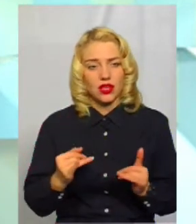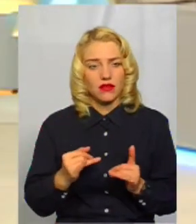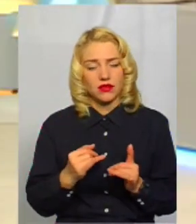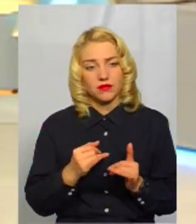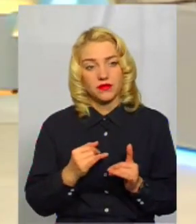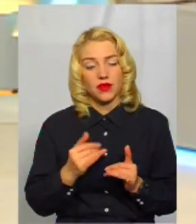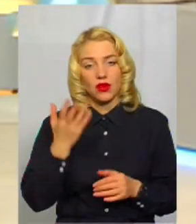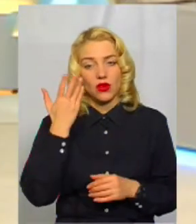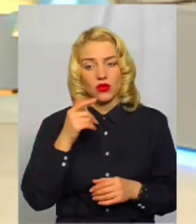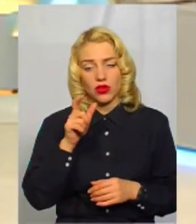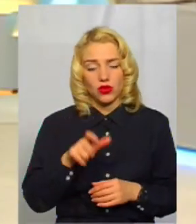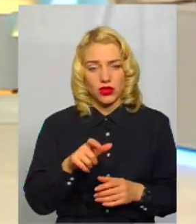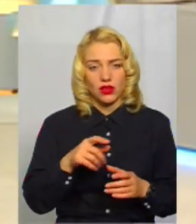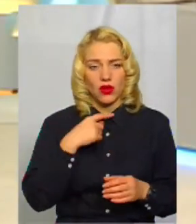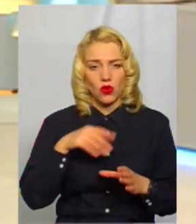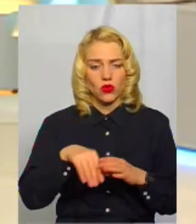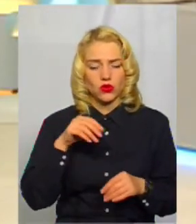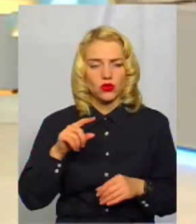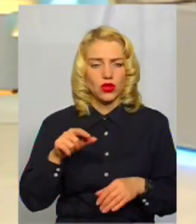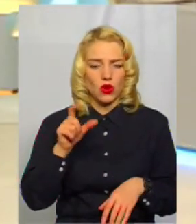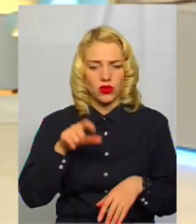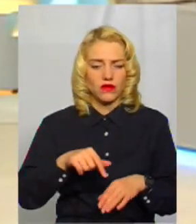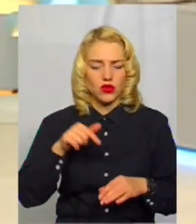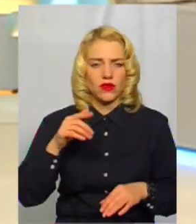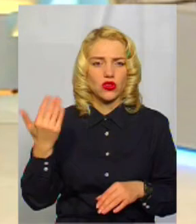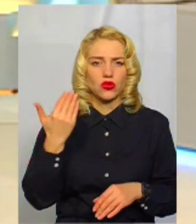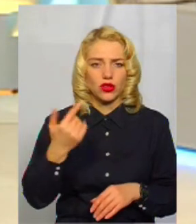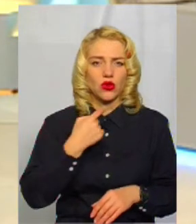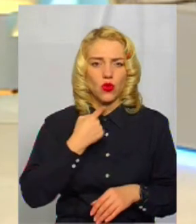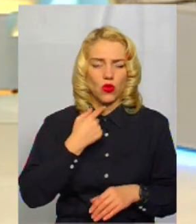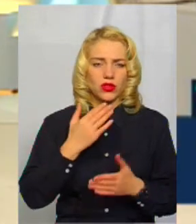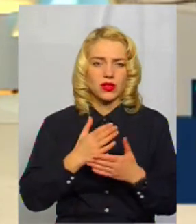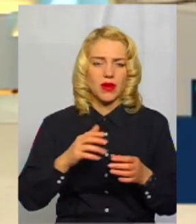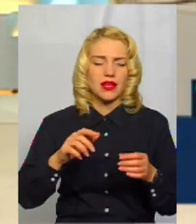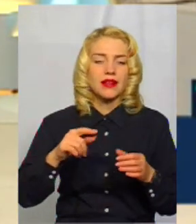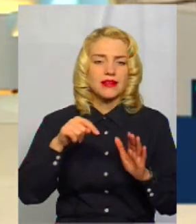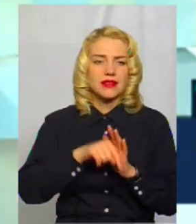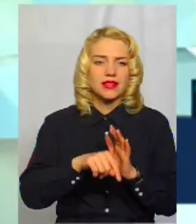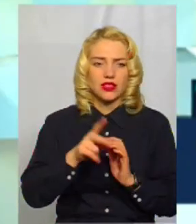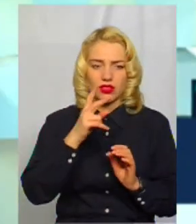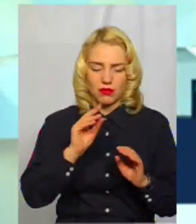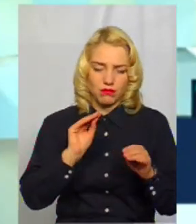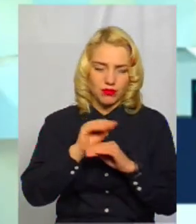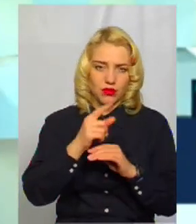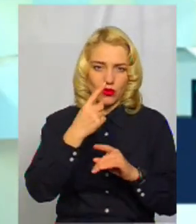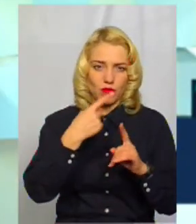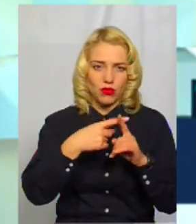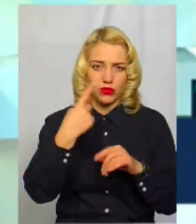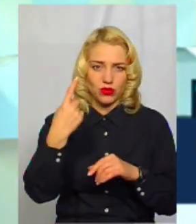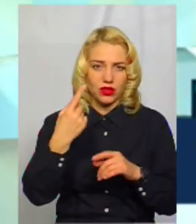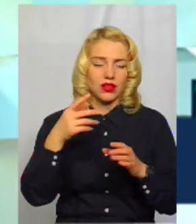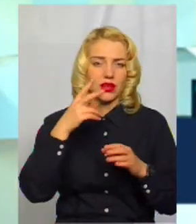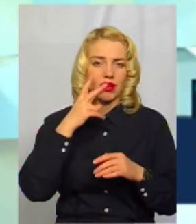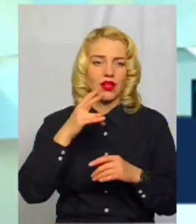що коли людина голосує, вона відчуває, що її голос має значення. Видно цю одиничку, що додавалася. Видно відповідальність.